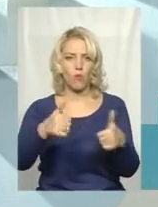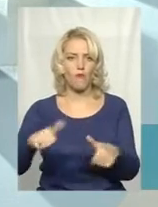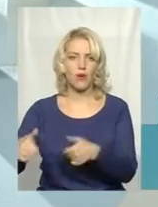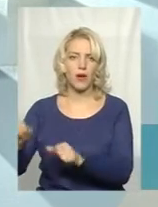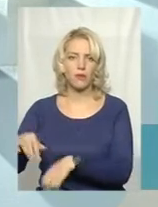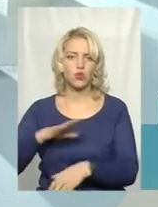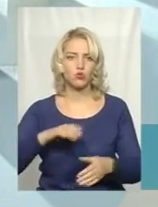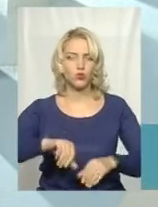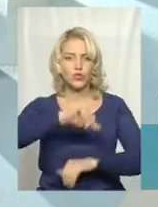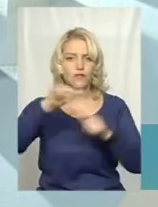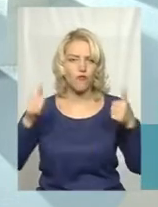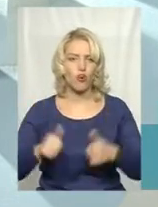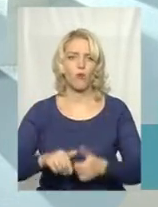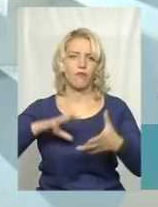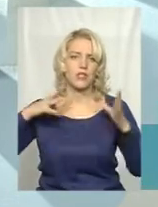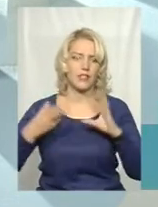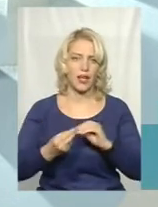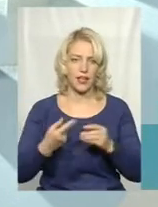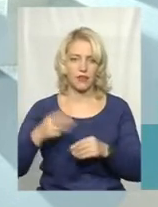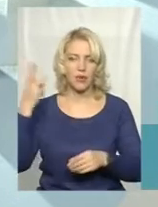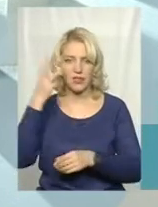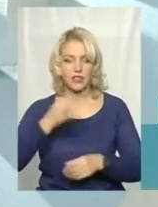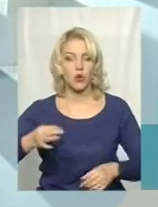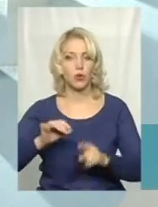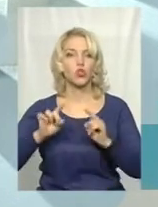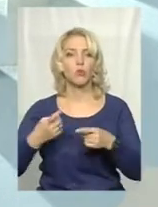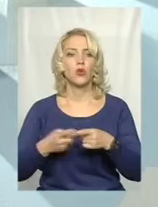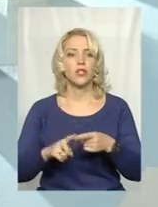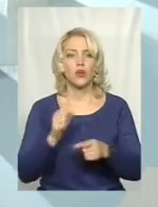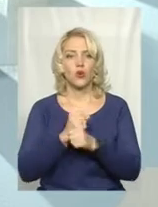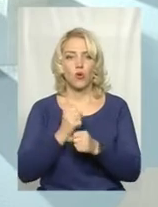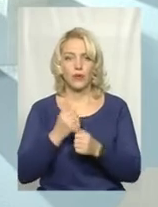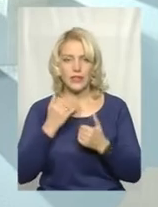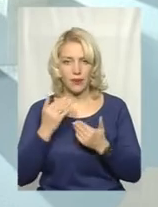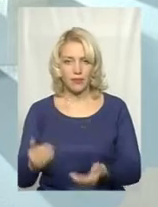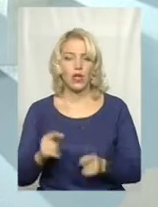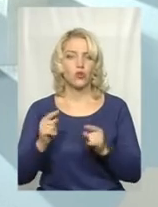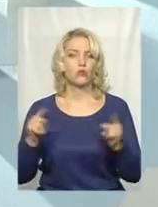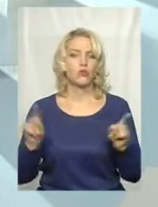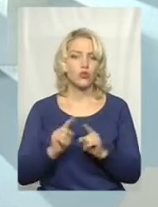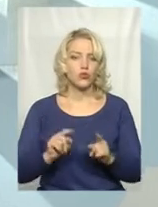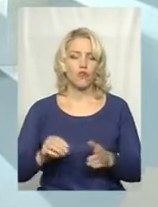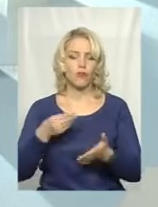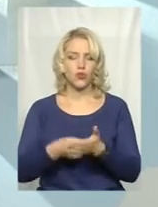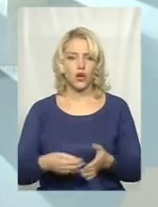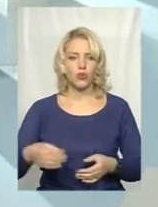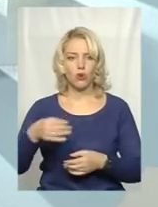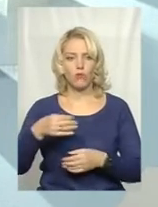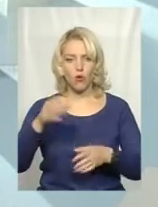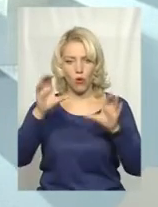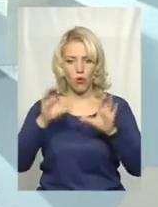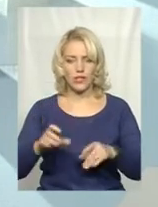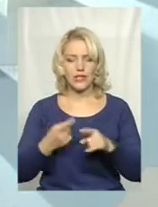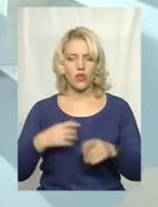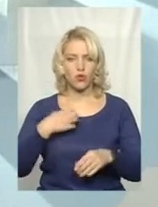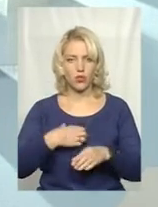можуть бути сформовані взагалі на Хмельницькій області. Чому це робиться? Тому що в бюджетному кодексі, це основний бюджетний